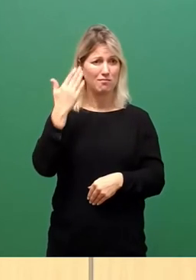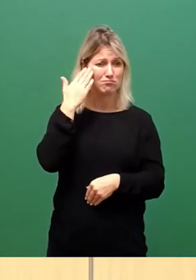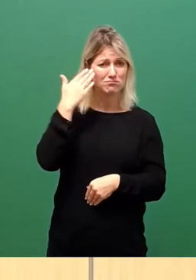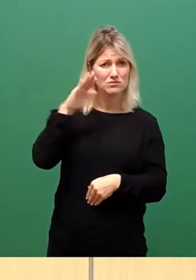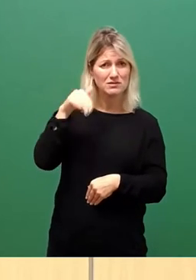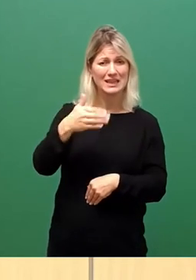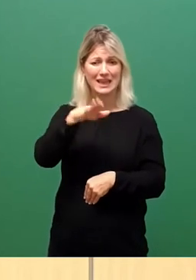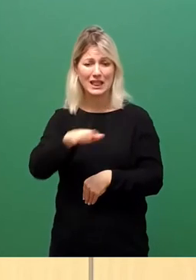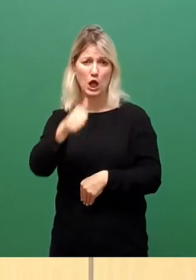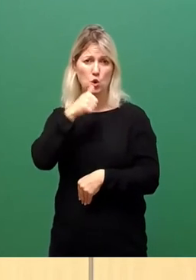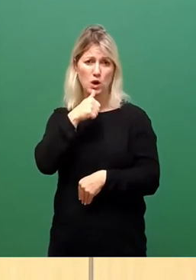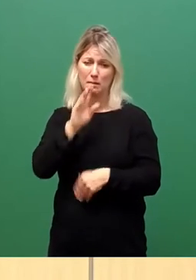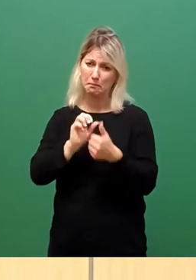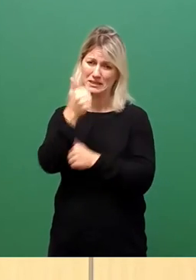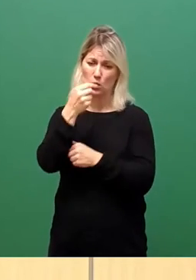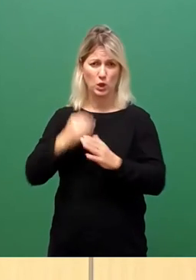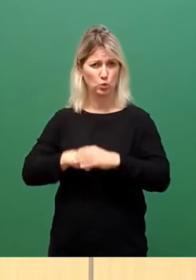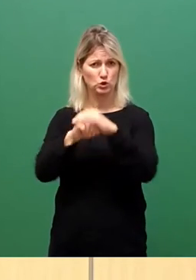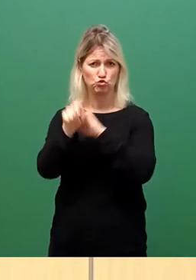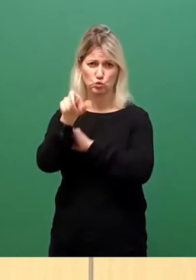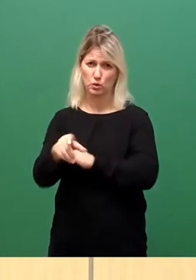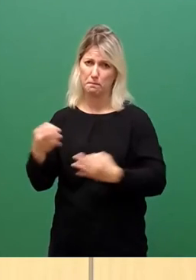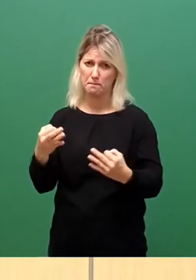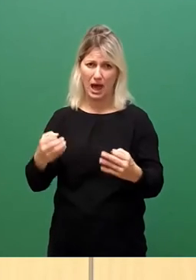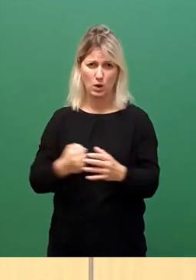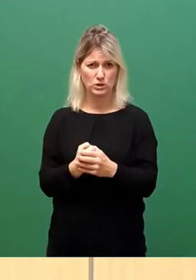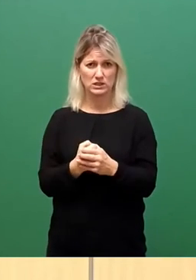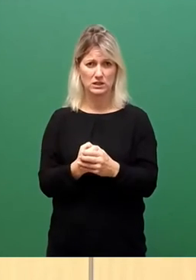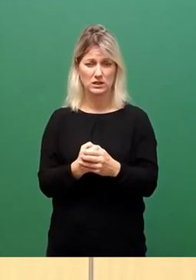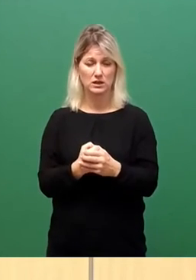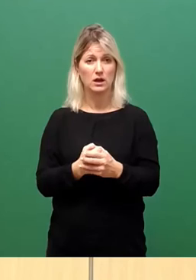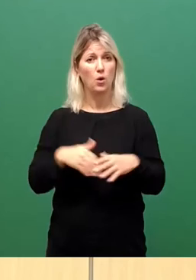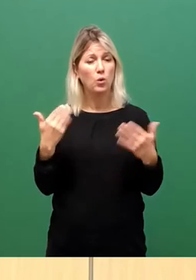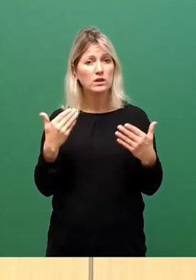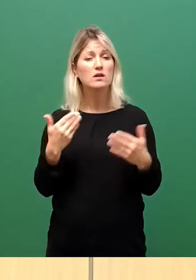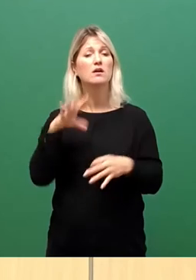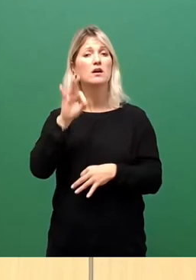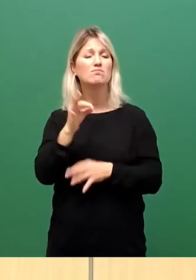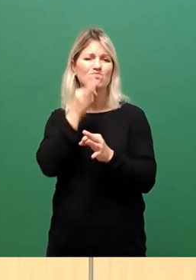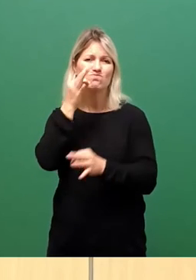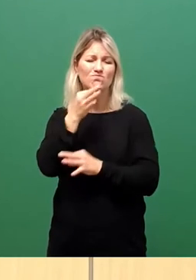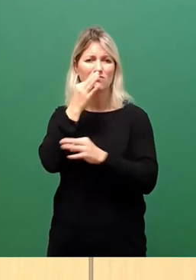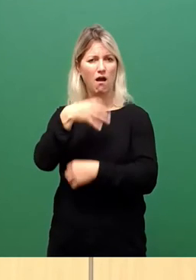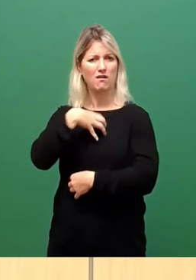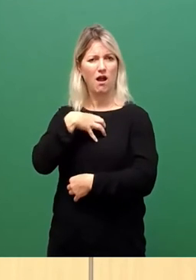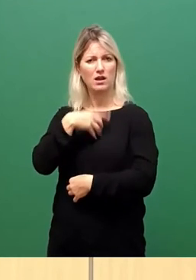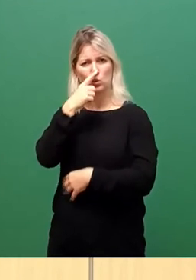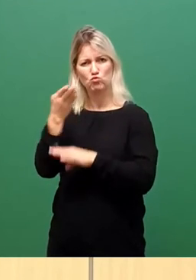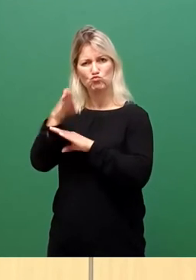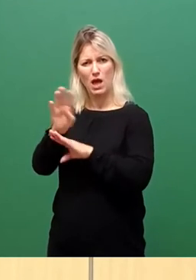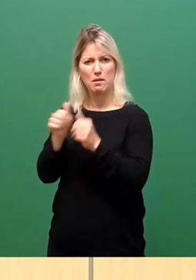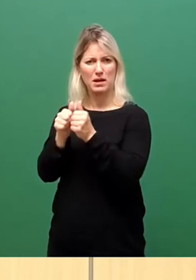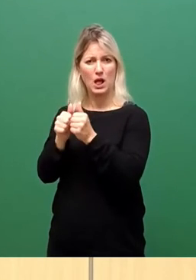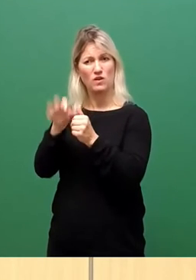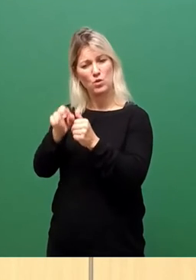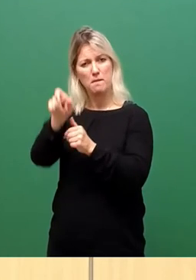brauchen. Und von einer spezifizierten Kranken- und Sterbebegleitung der Patienten und deren Angehörigen während